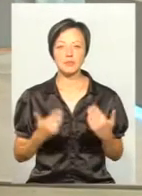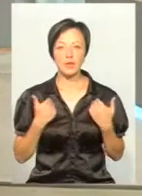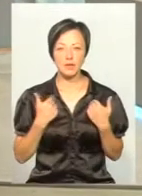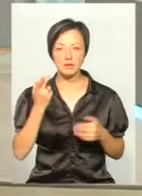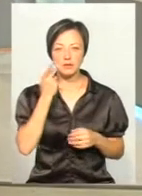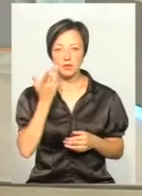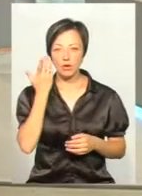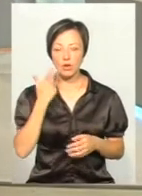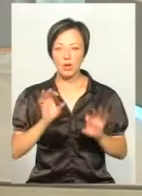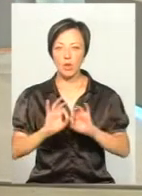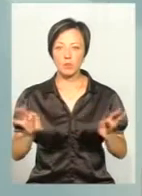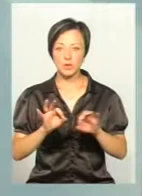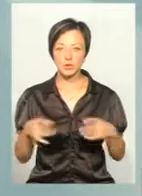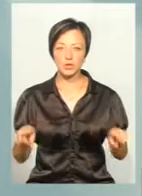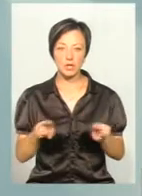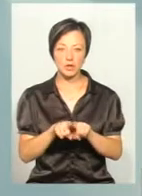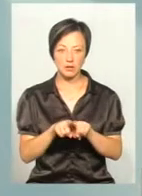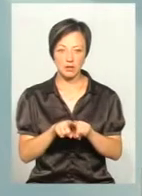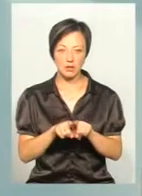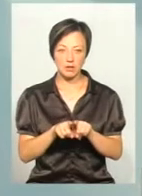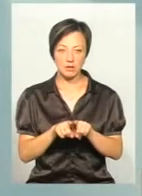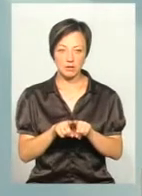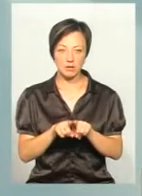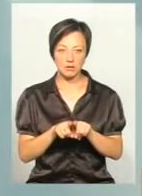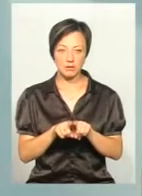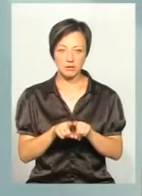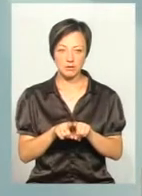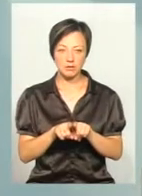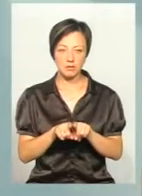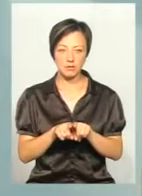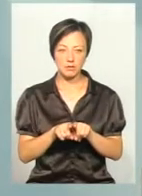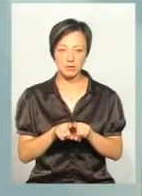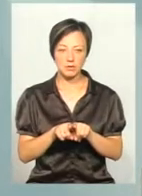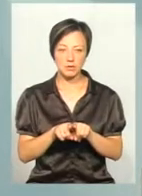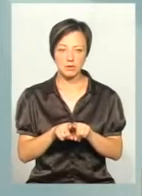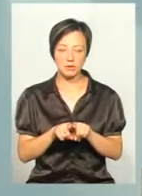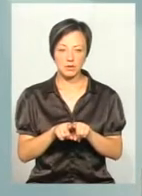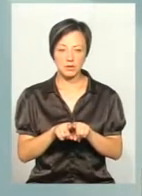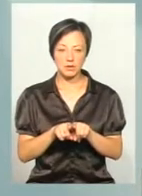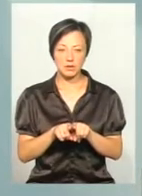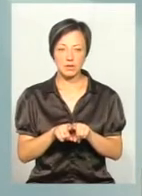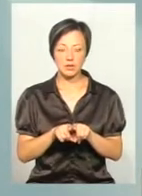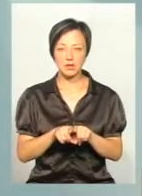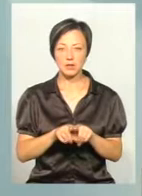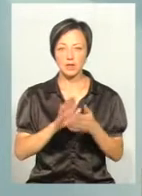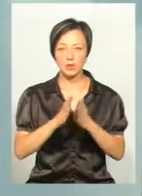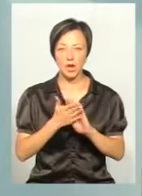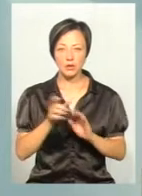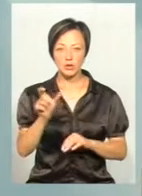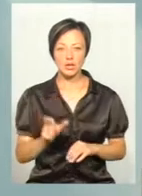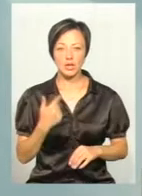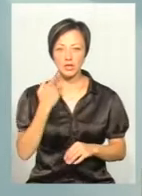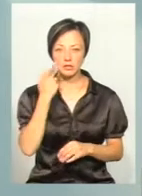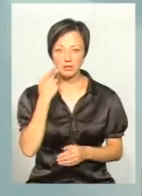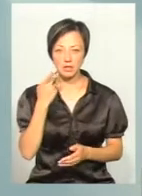коментую такі бачення людини, я завжди ставлю себе на